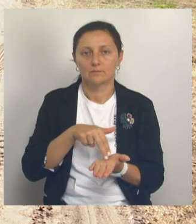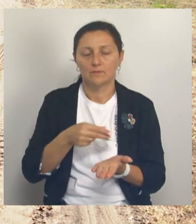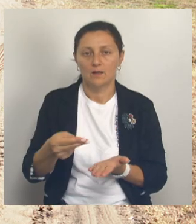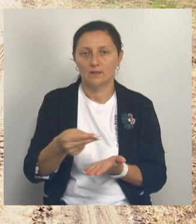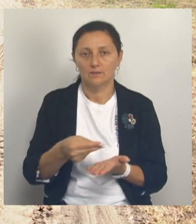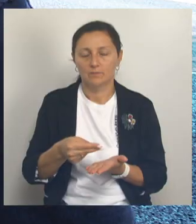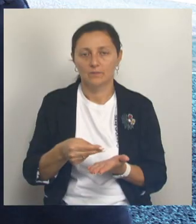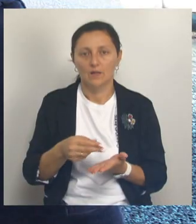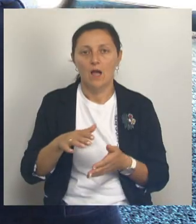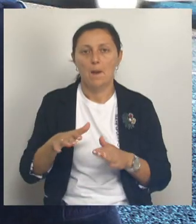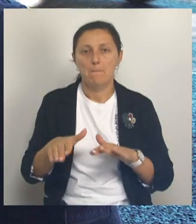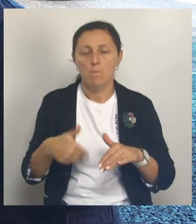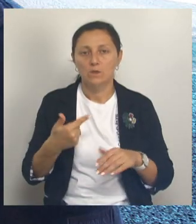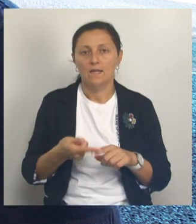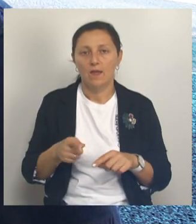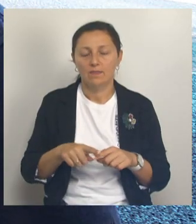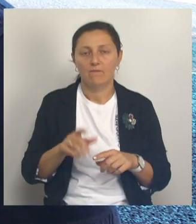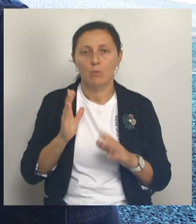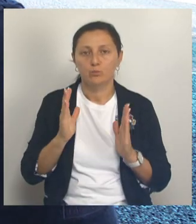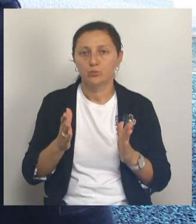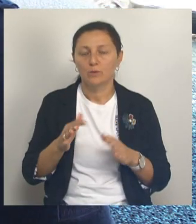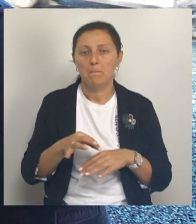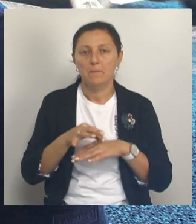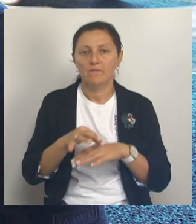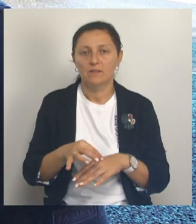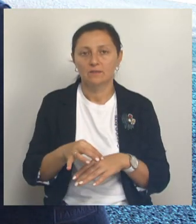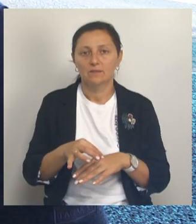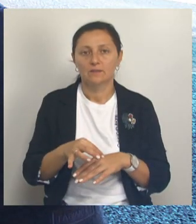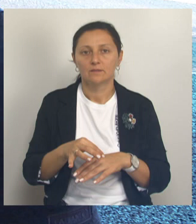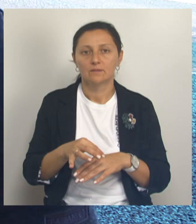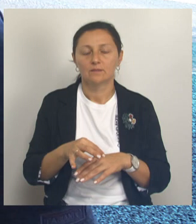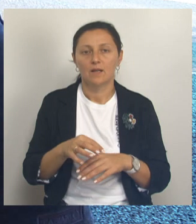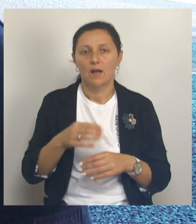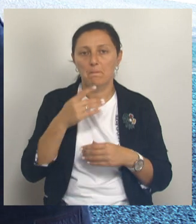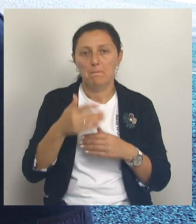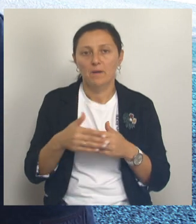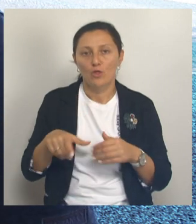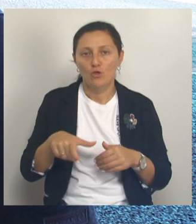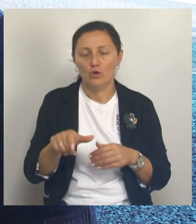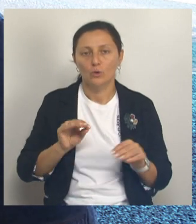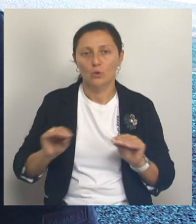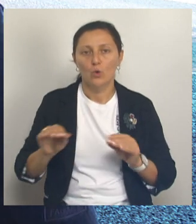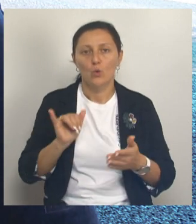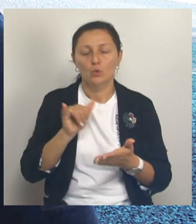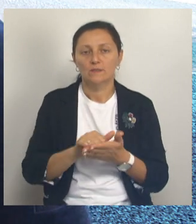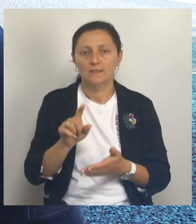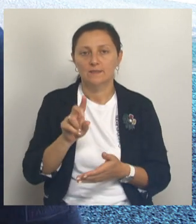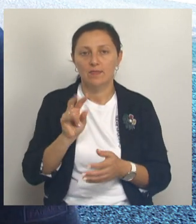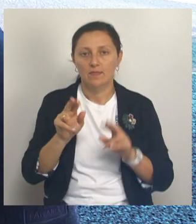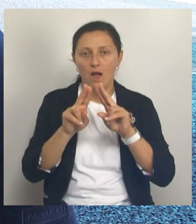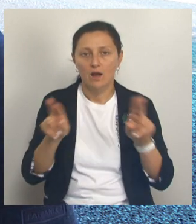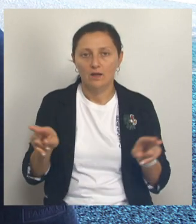Следом будут вестись работы по обустройству придорожной полосы. Установка дорожных знаков,